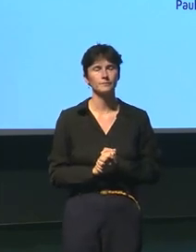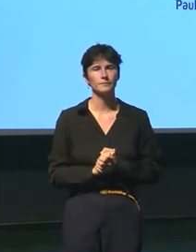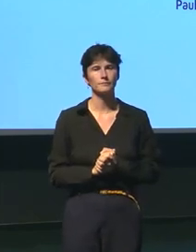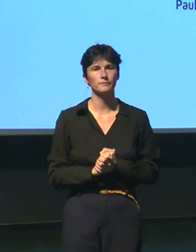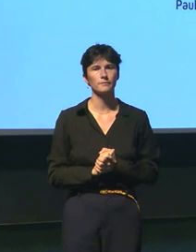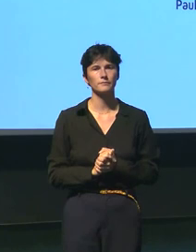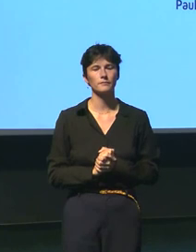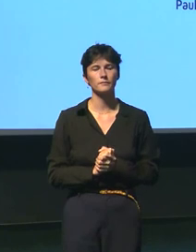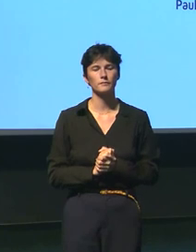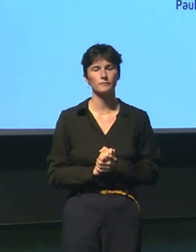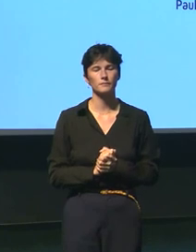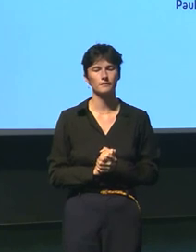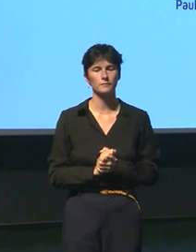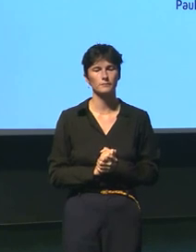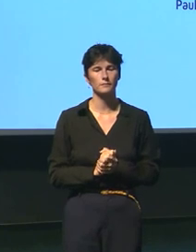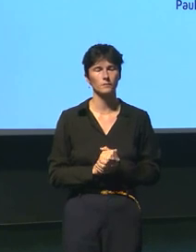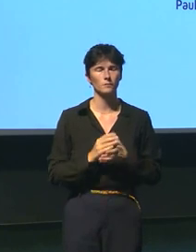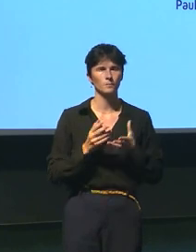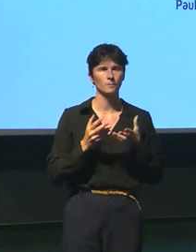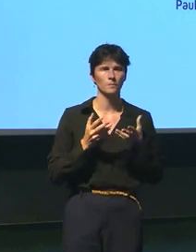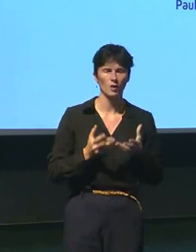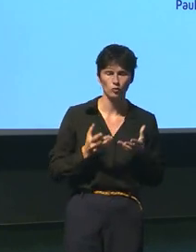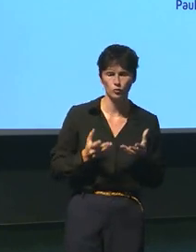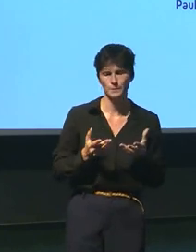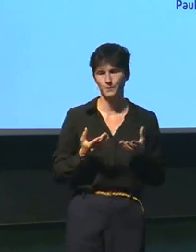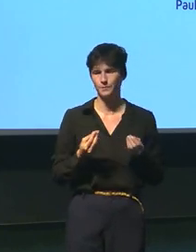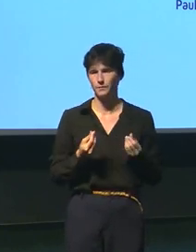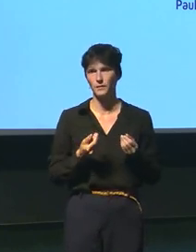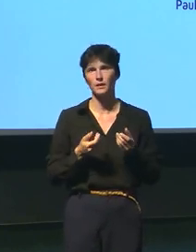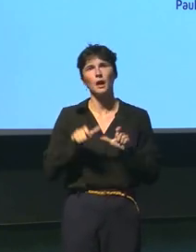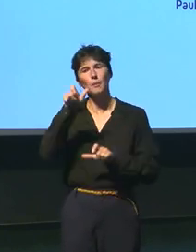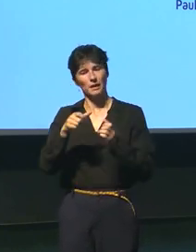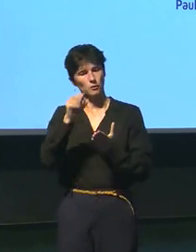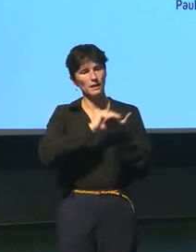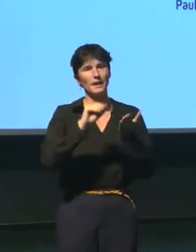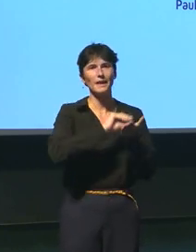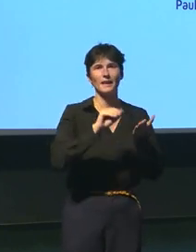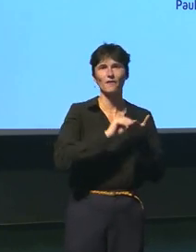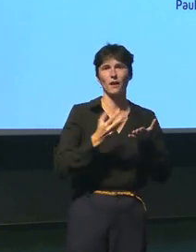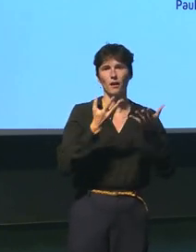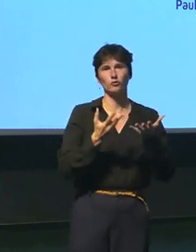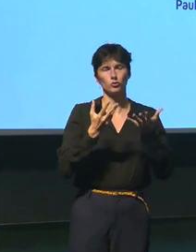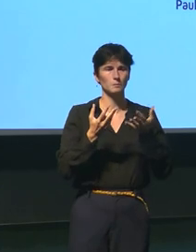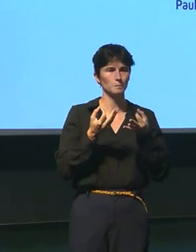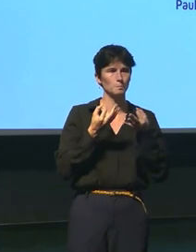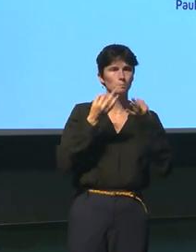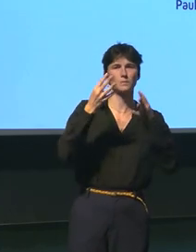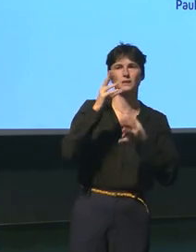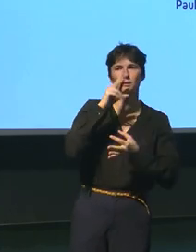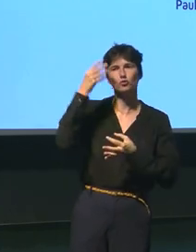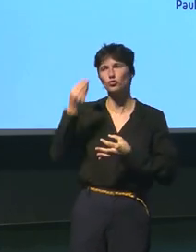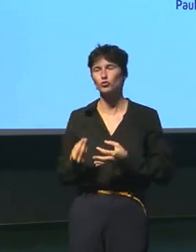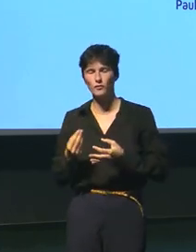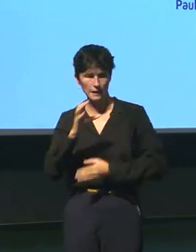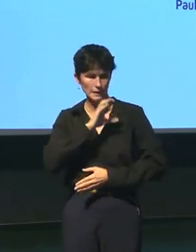actuellement il y a des des écrivains qui ressemblent un peu à Jules Verne dans le sens où ils essayent d'explorer